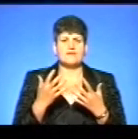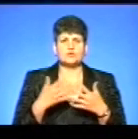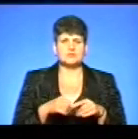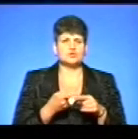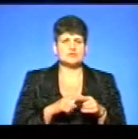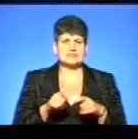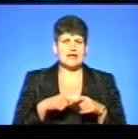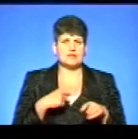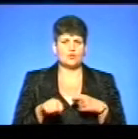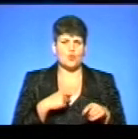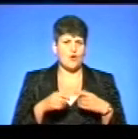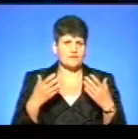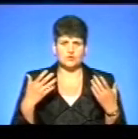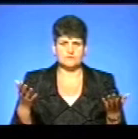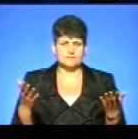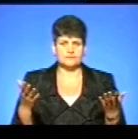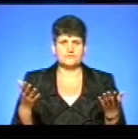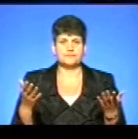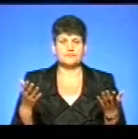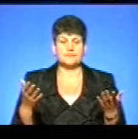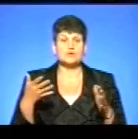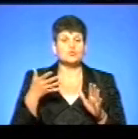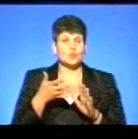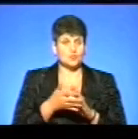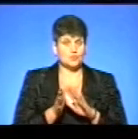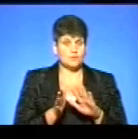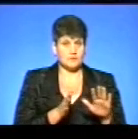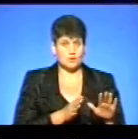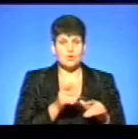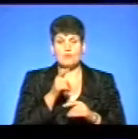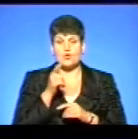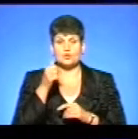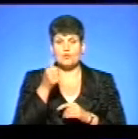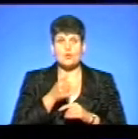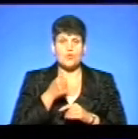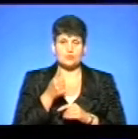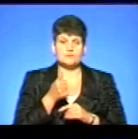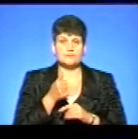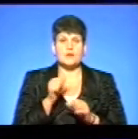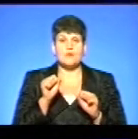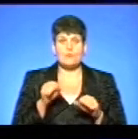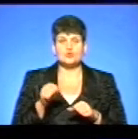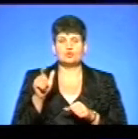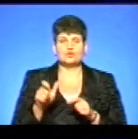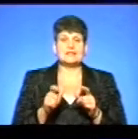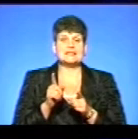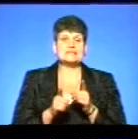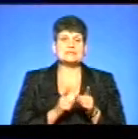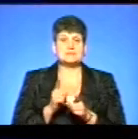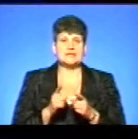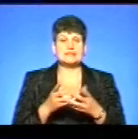онульовується. Це так працює електронна система. Зрозуміло. Протягом року може людина змінити